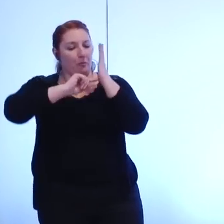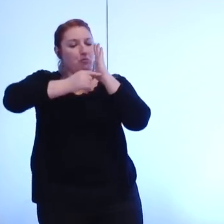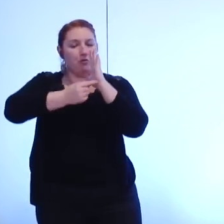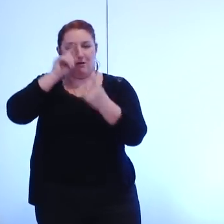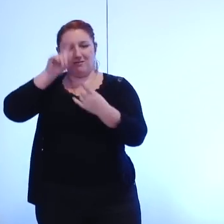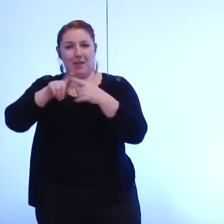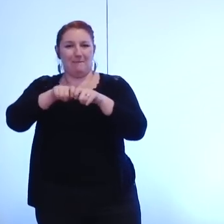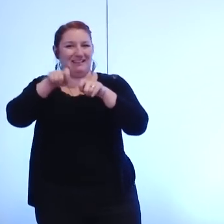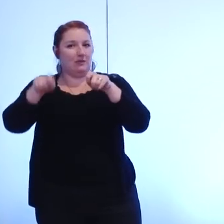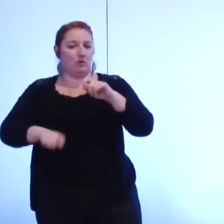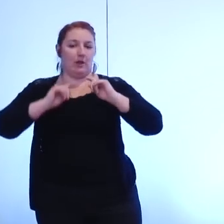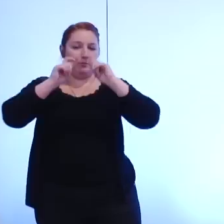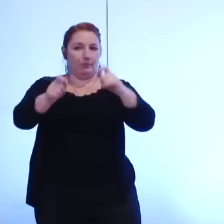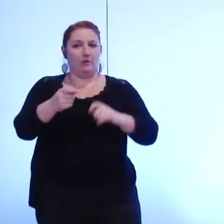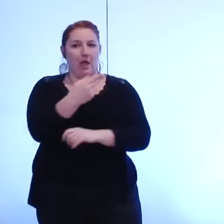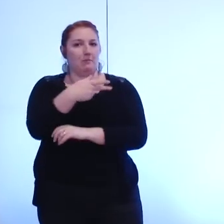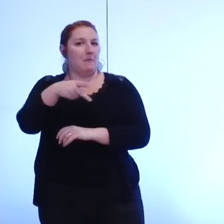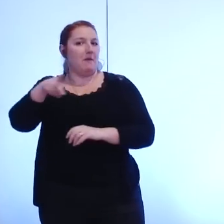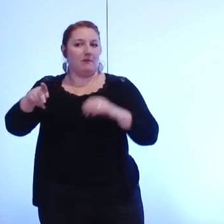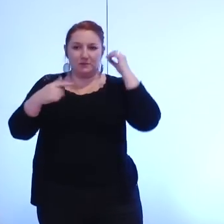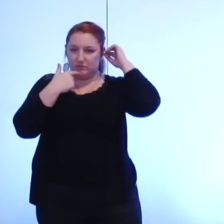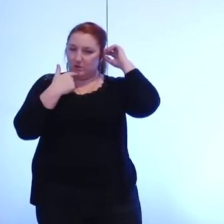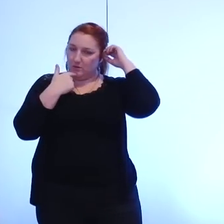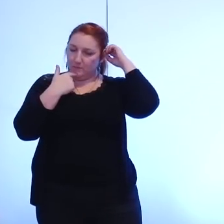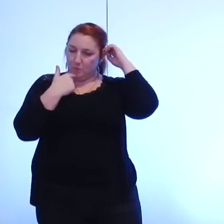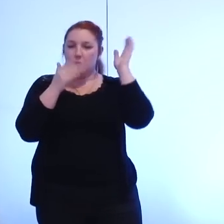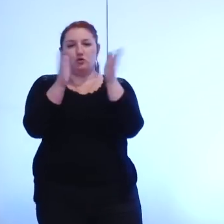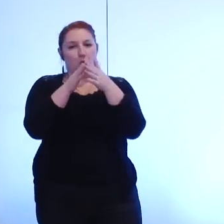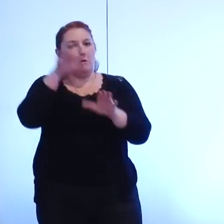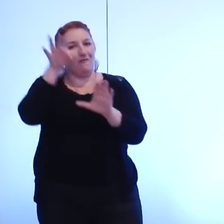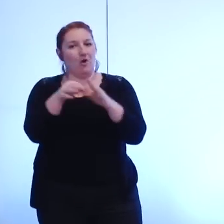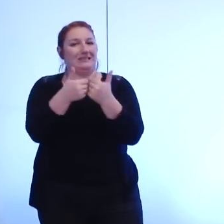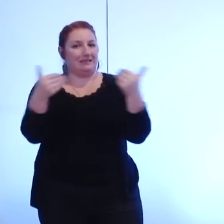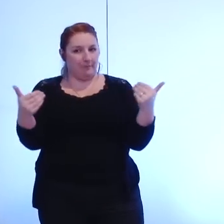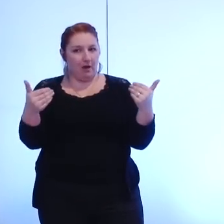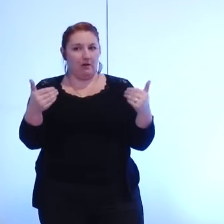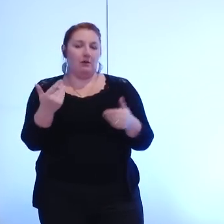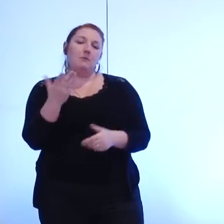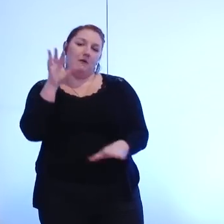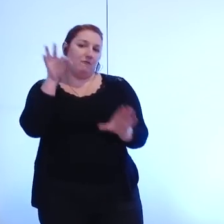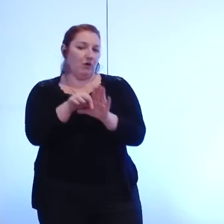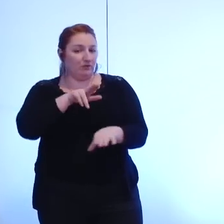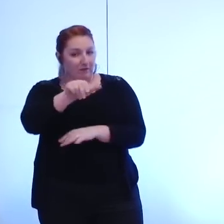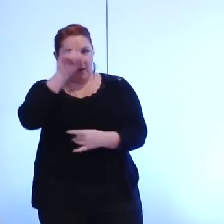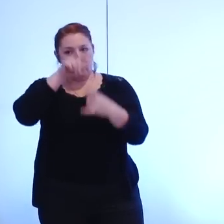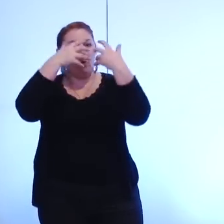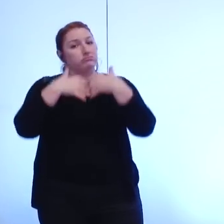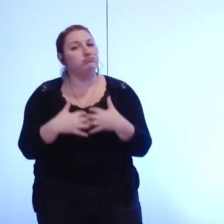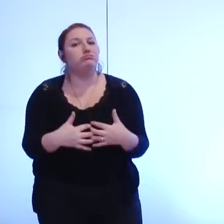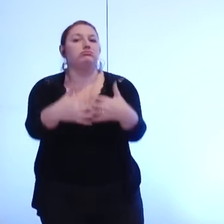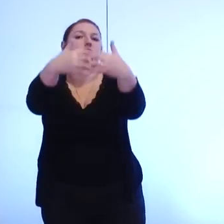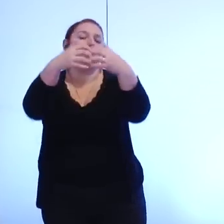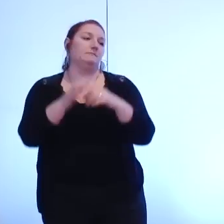des titulaires où nous ferons NPPV donc je vous demanderai un vote séparé mais nous voterons pour que les choses puissent s'enclencher sans aucune difficulté